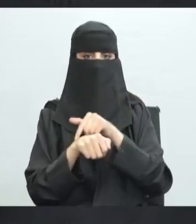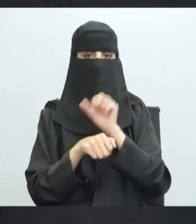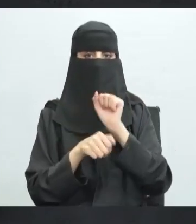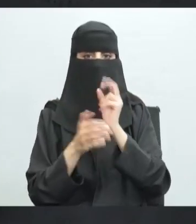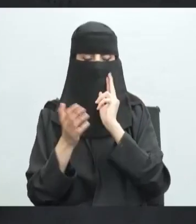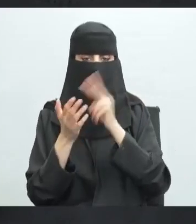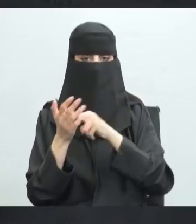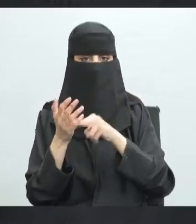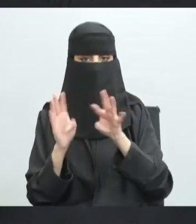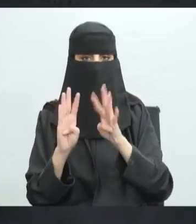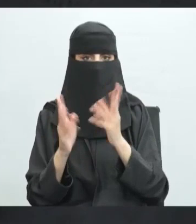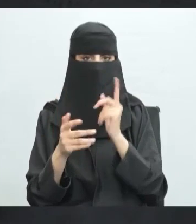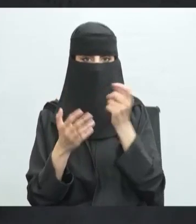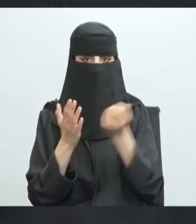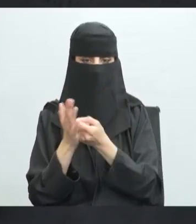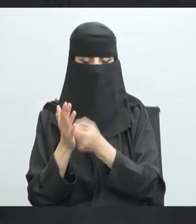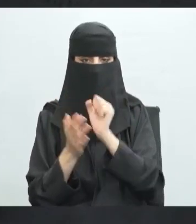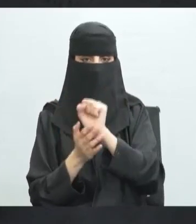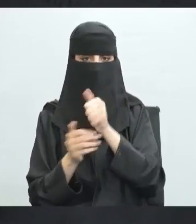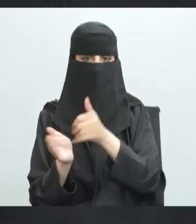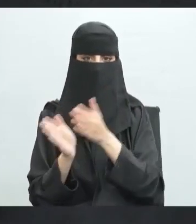الذي استغرقته في قراءتك؟